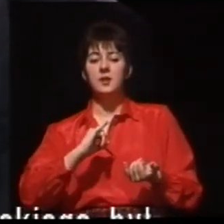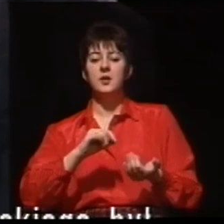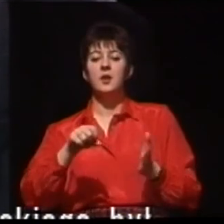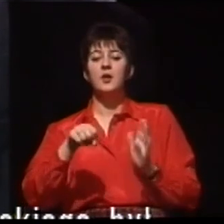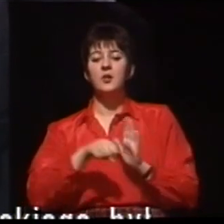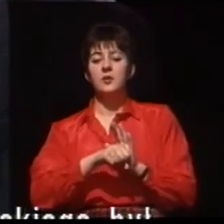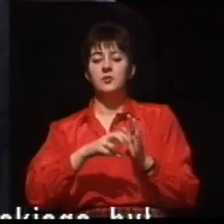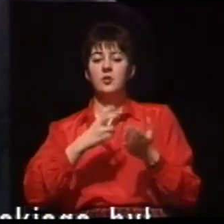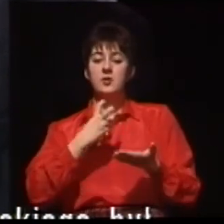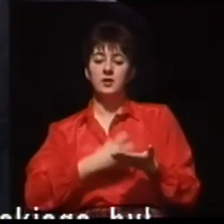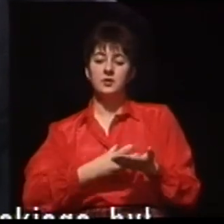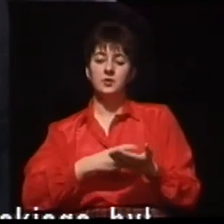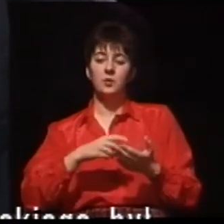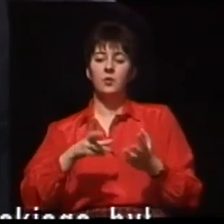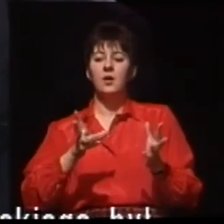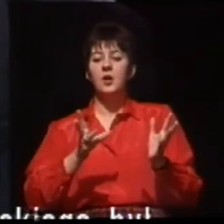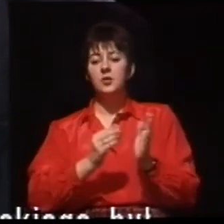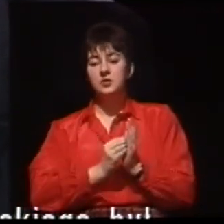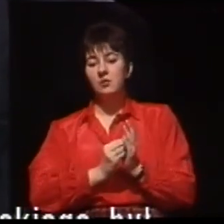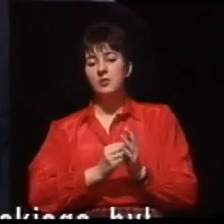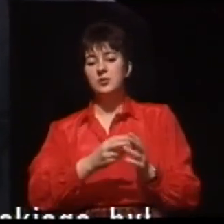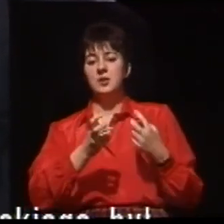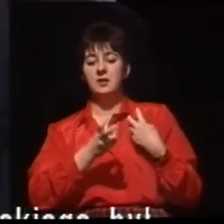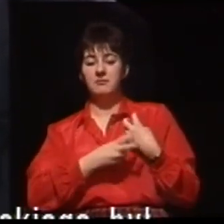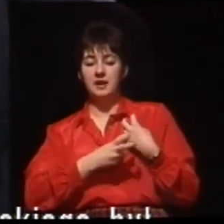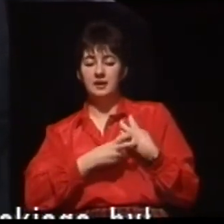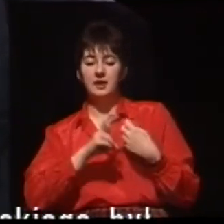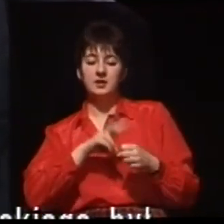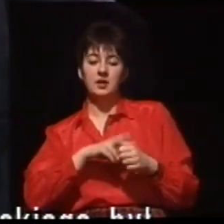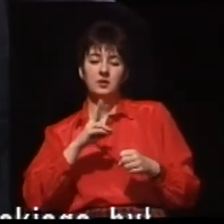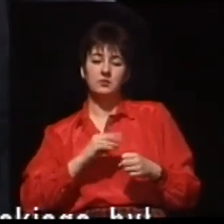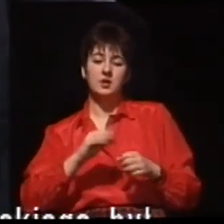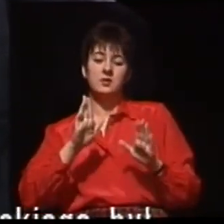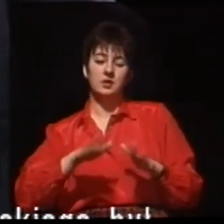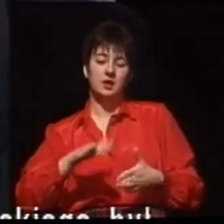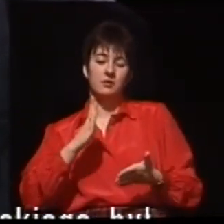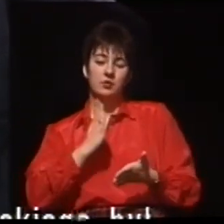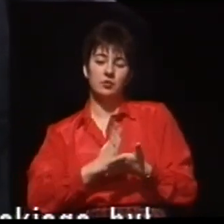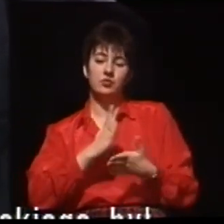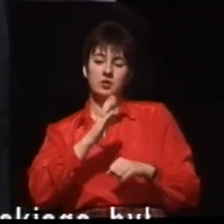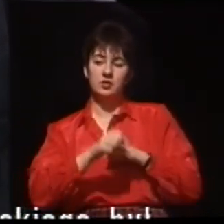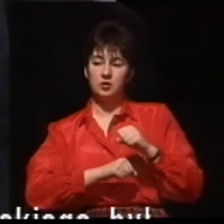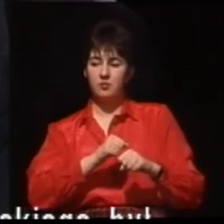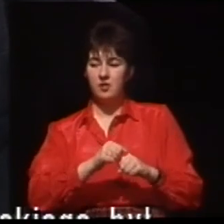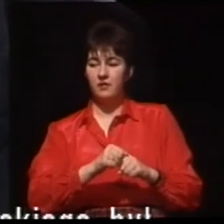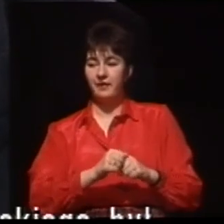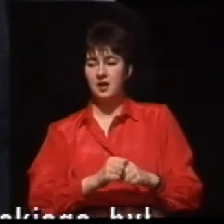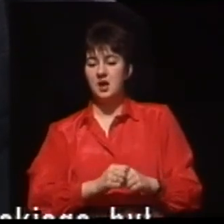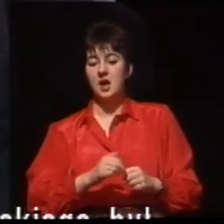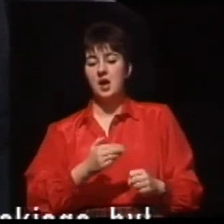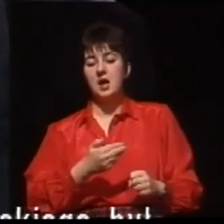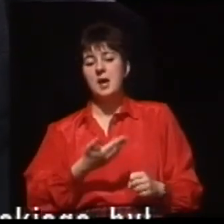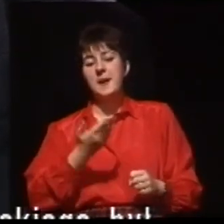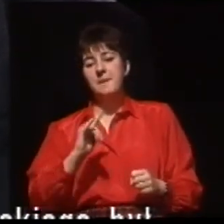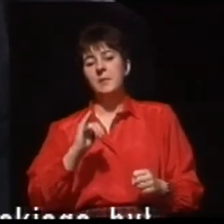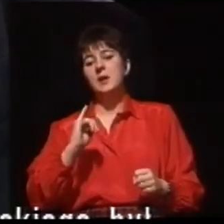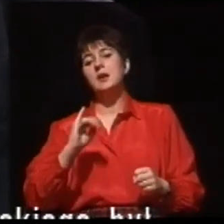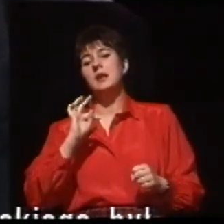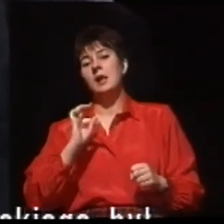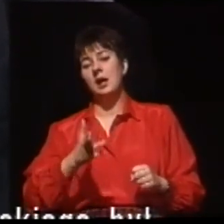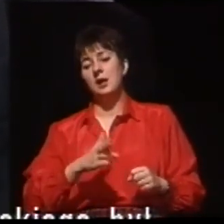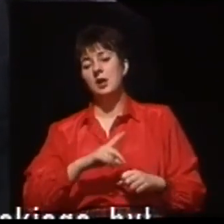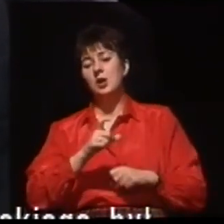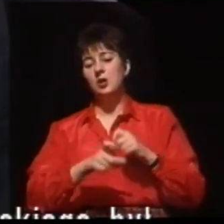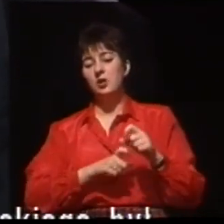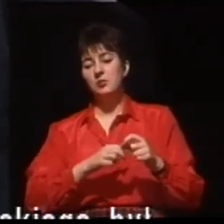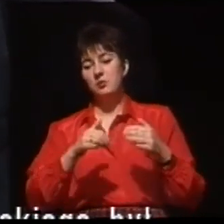i tak, nie dlatego, żebyśmy komuś nie wierzyli, ale i tak wykonujemy komplet badań. Natomiast w całości u